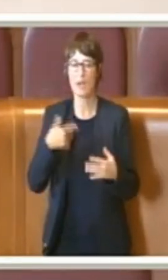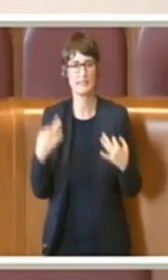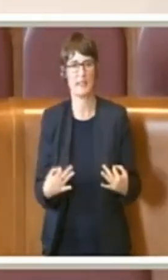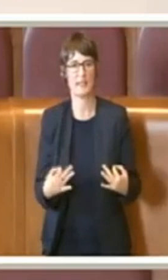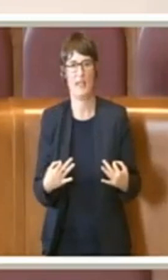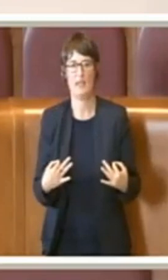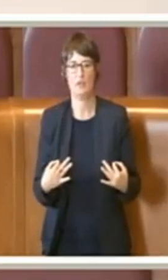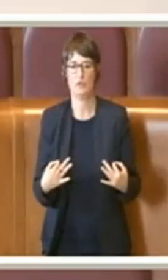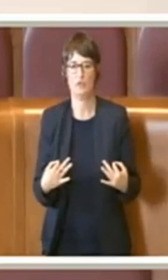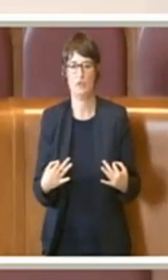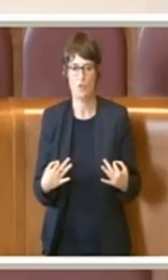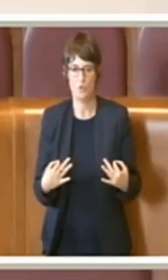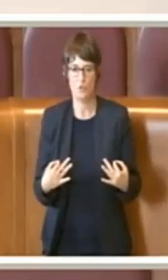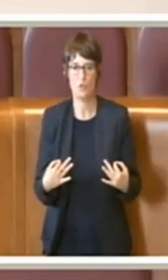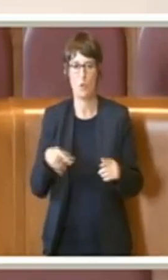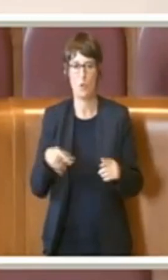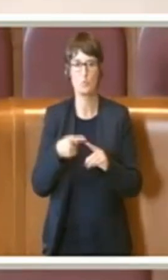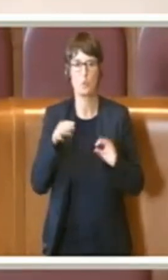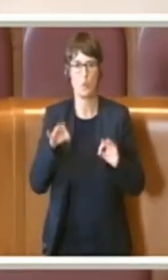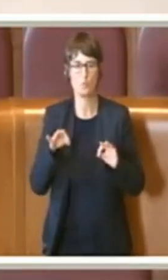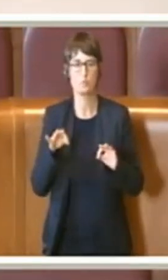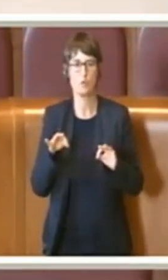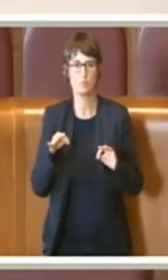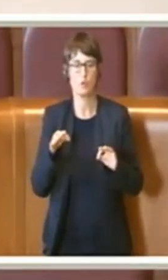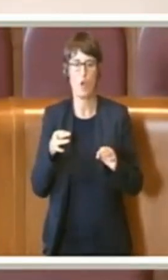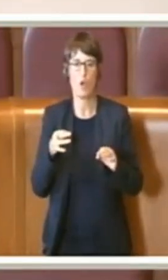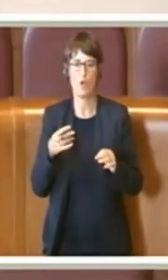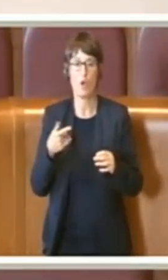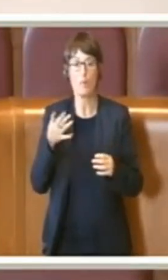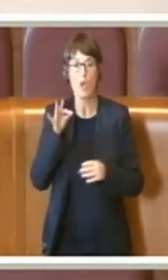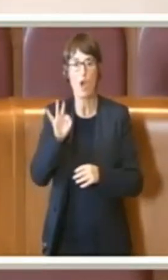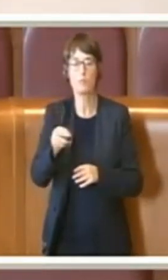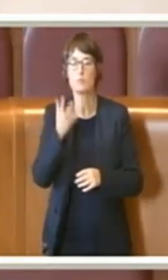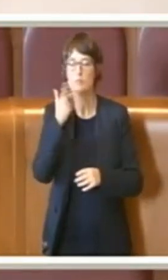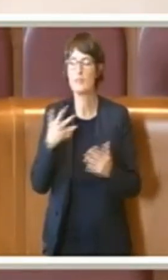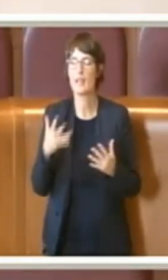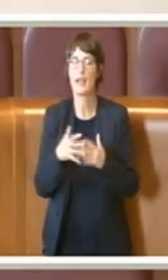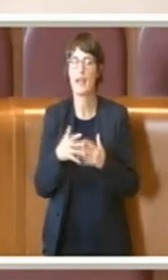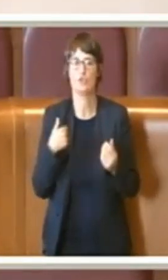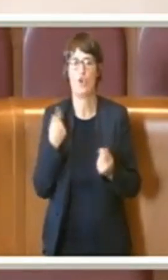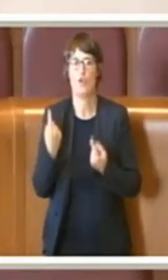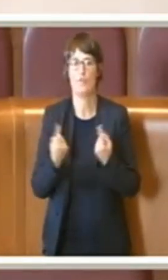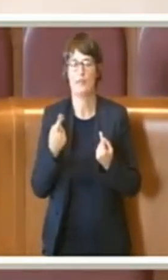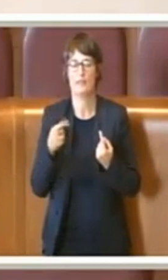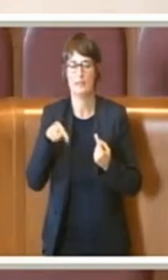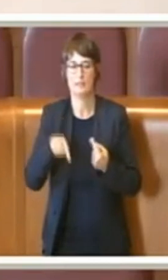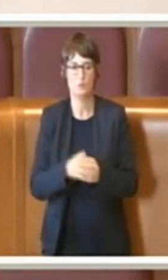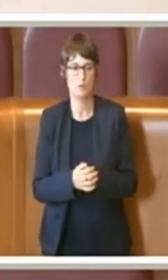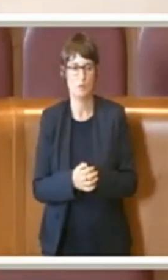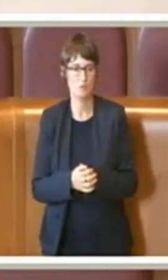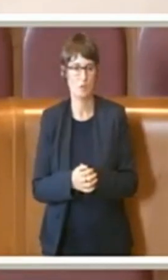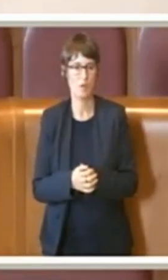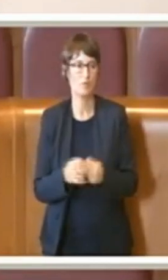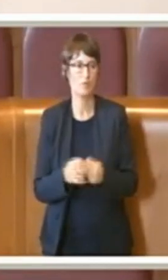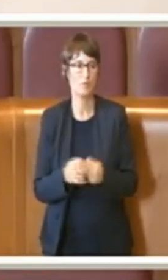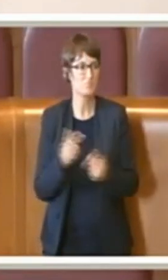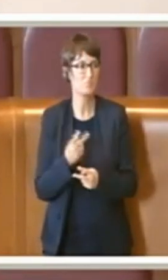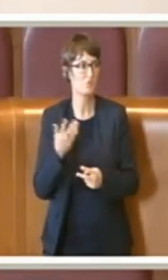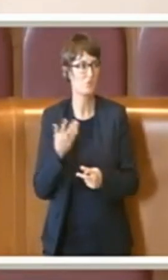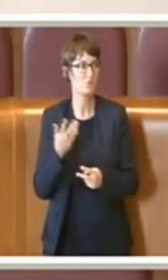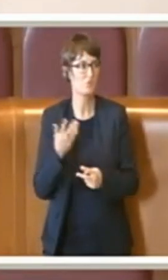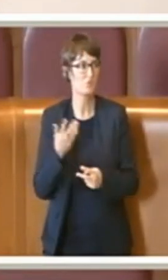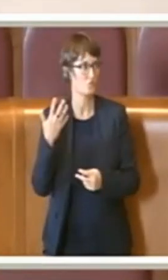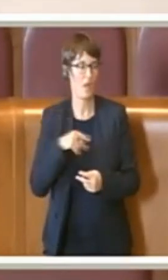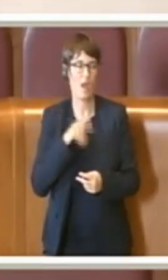assoluta predisposizione a risolvere la questione. E' stato detto, lo devo